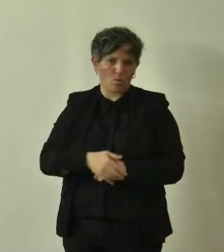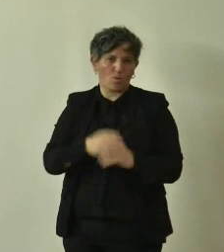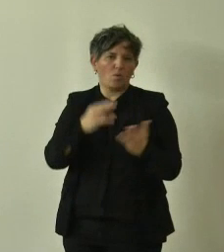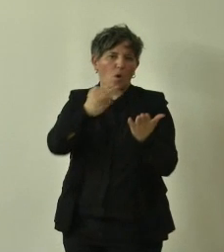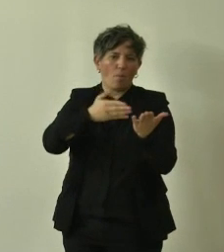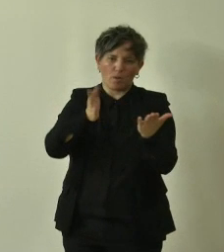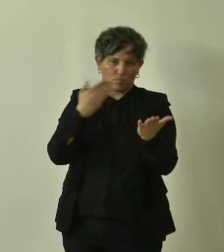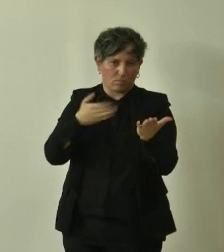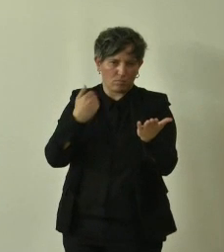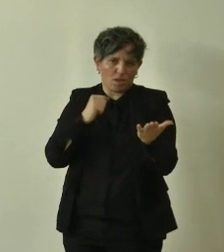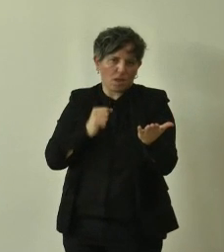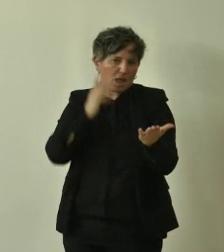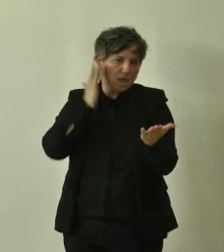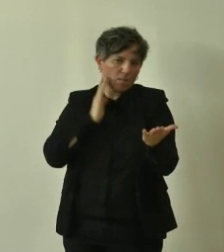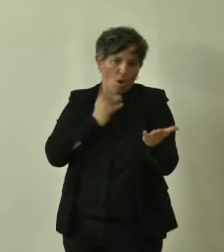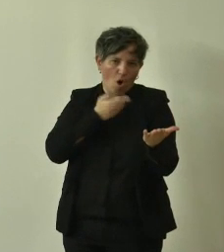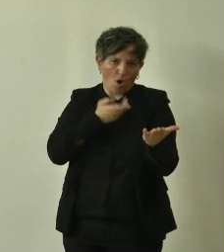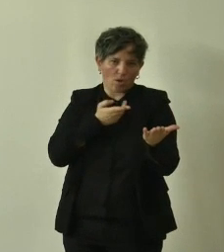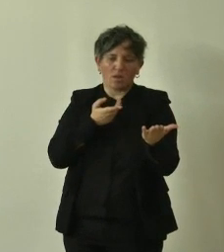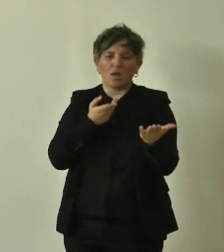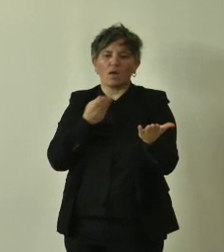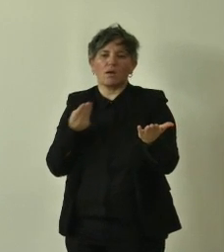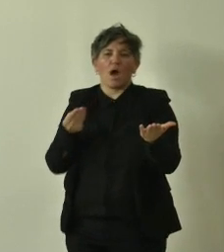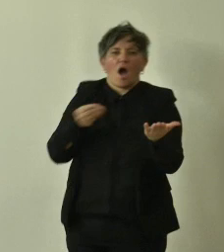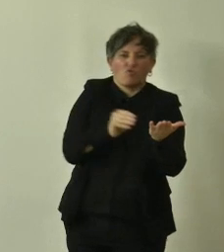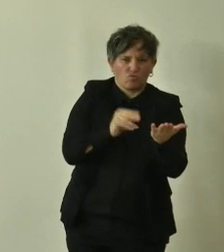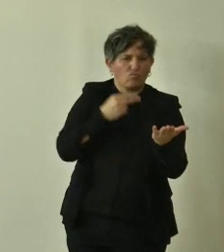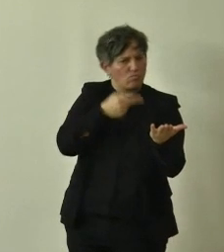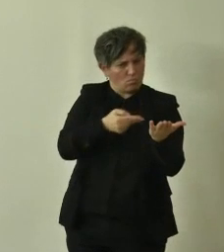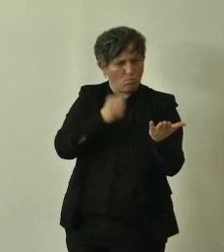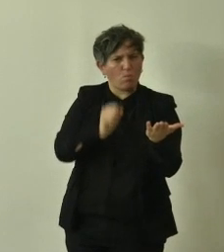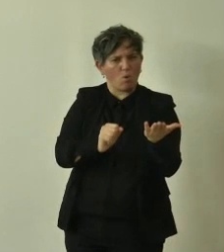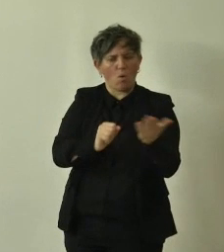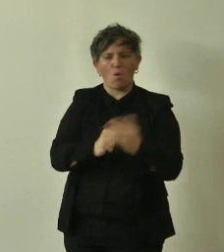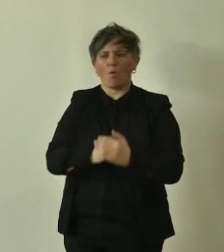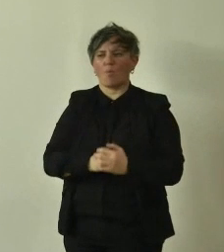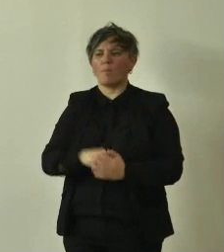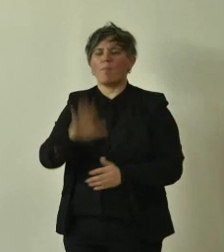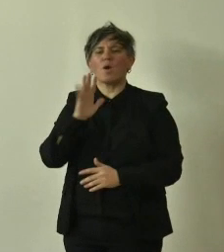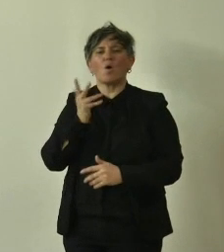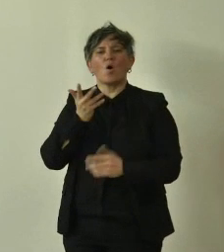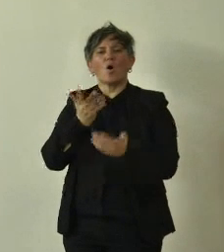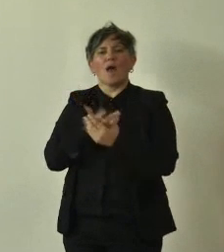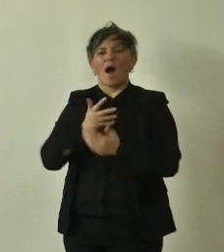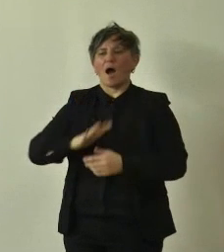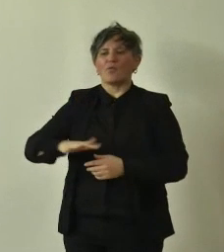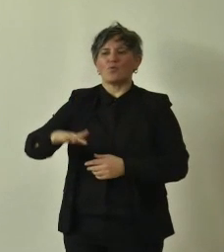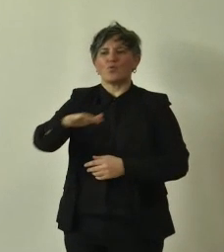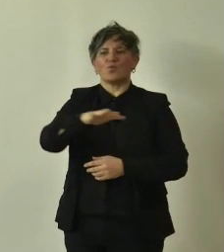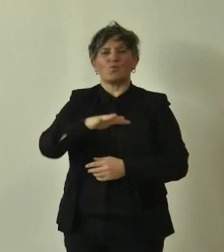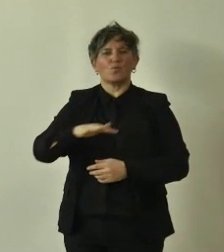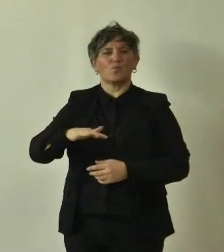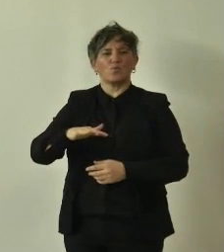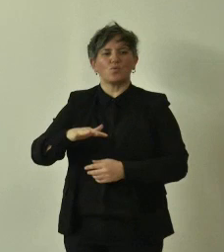piante perché possono morire nuove piante verranno inserite la natura comunque garantisce ad ogni albero la possibilità di diventare